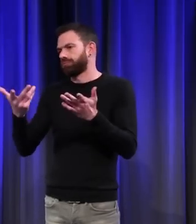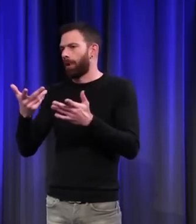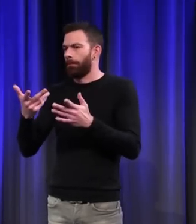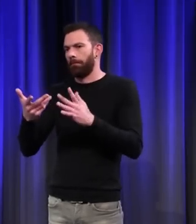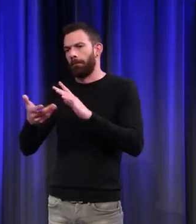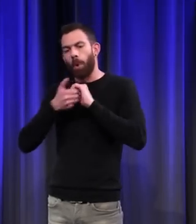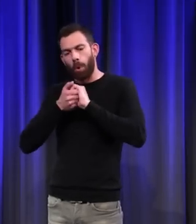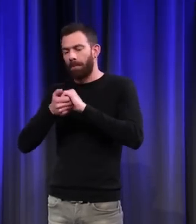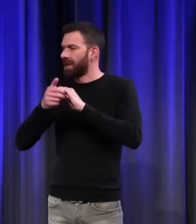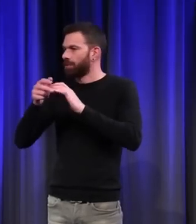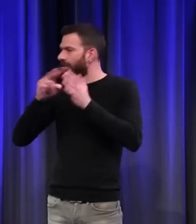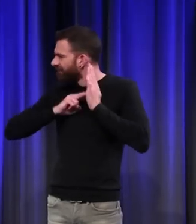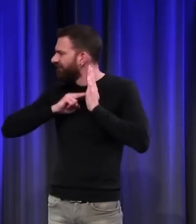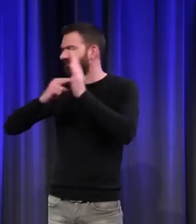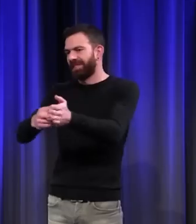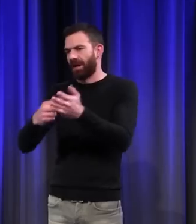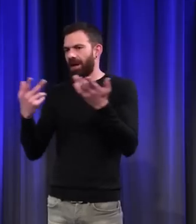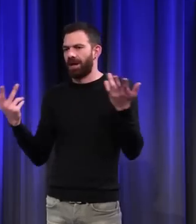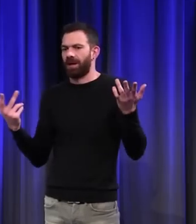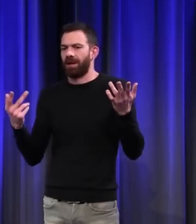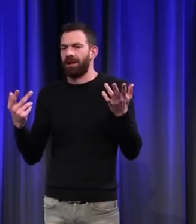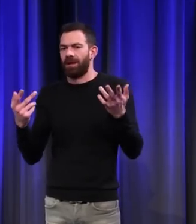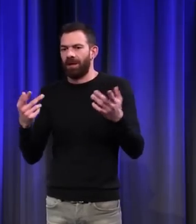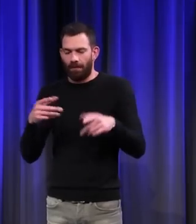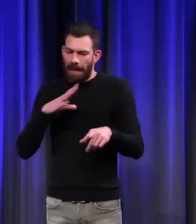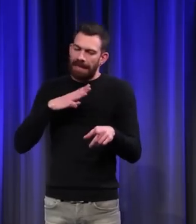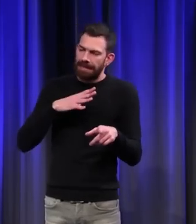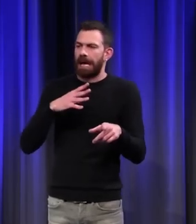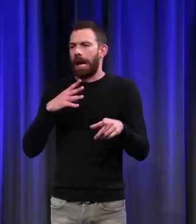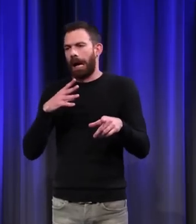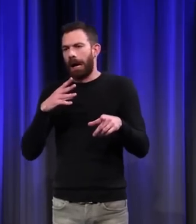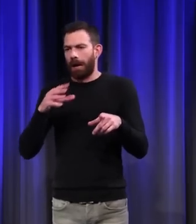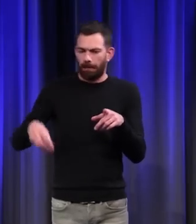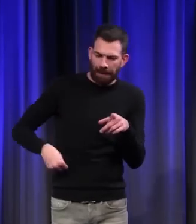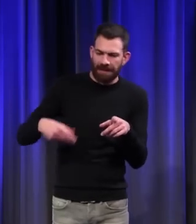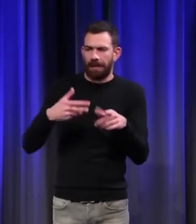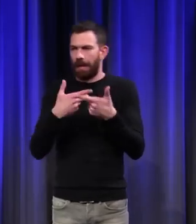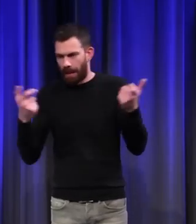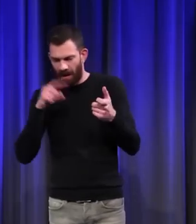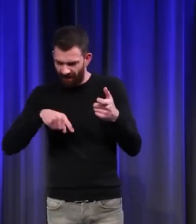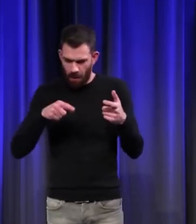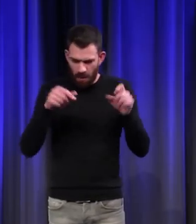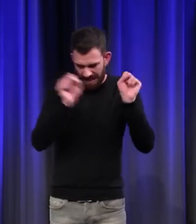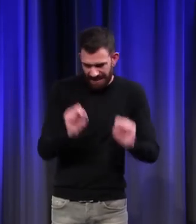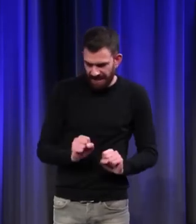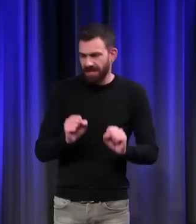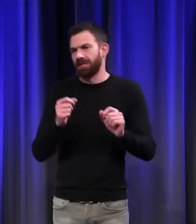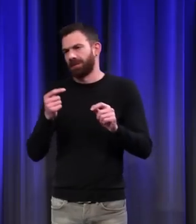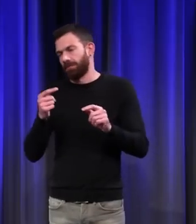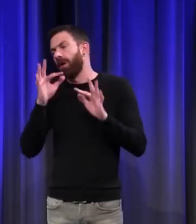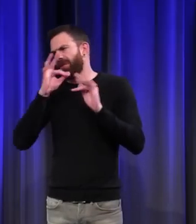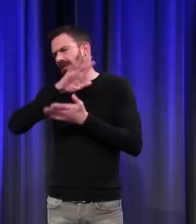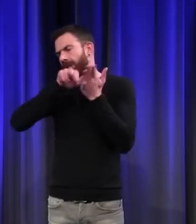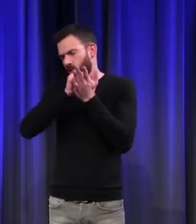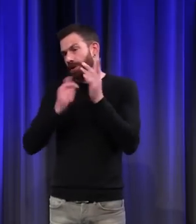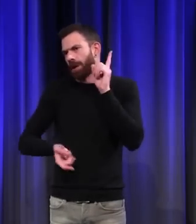il faut absolument le débarrasser de ces vices, réels ou supposés. Sur le plan symbolique, c'est important.